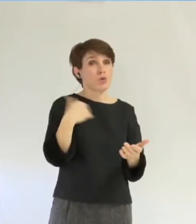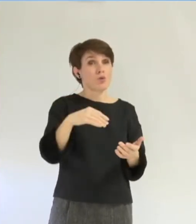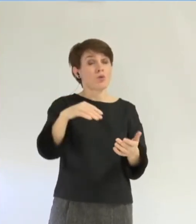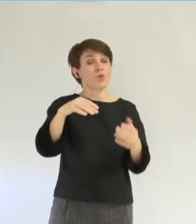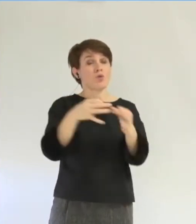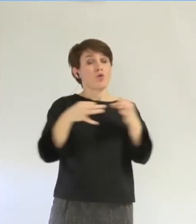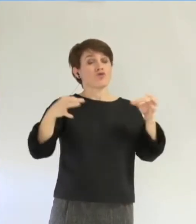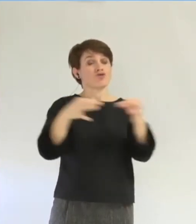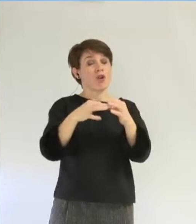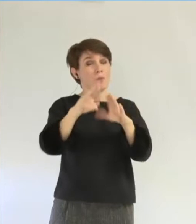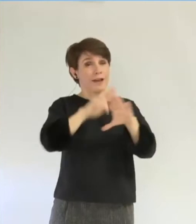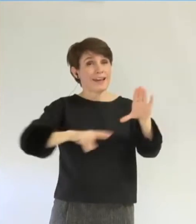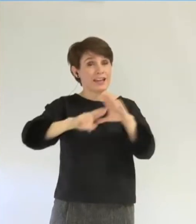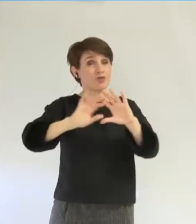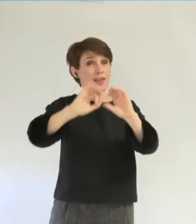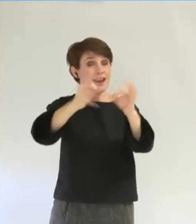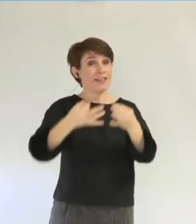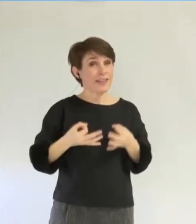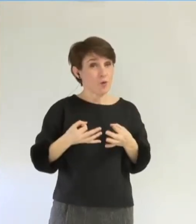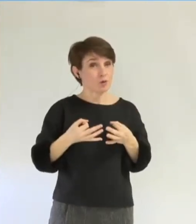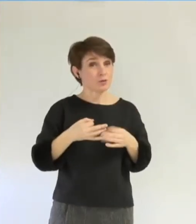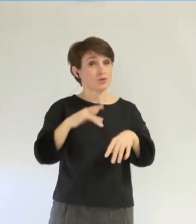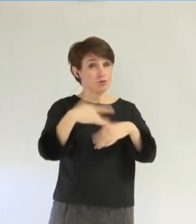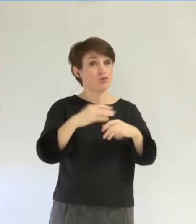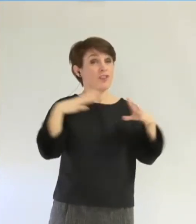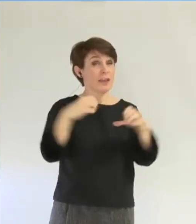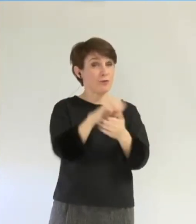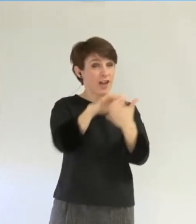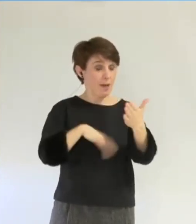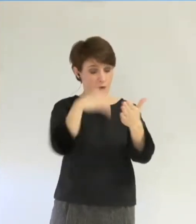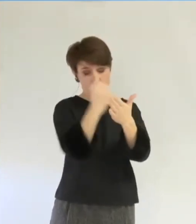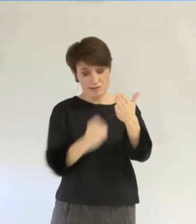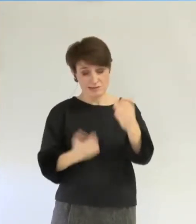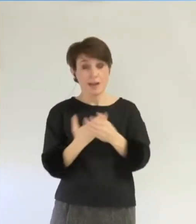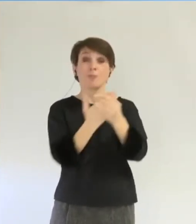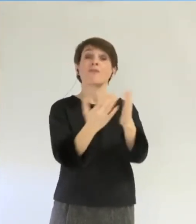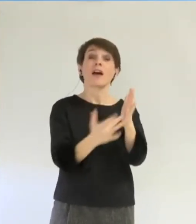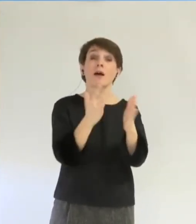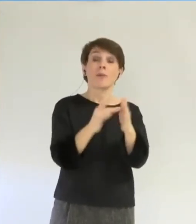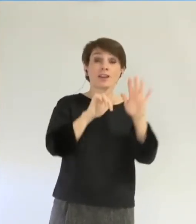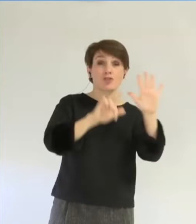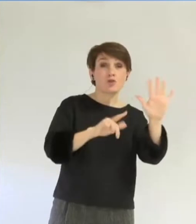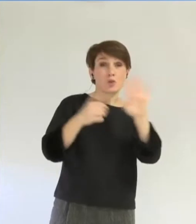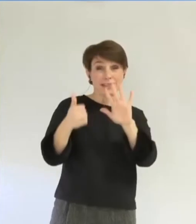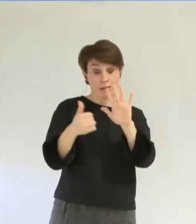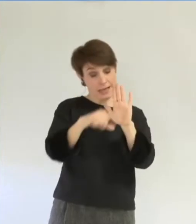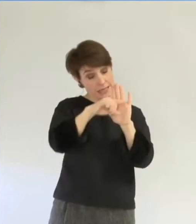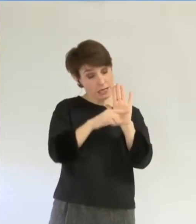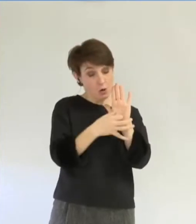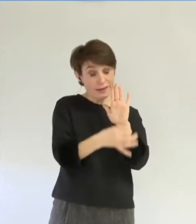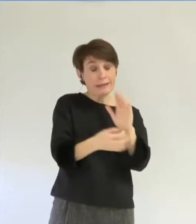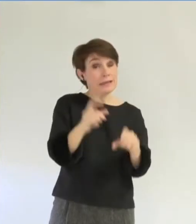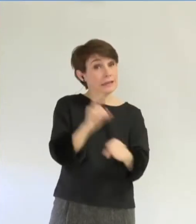comptes a rendu un rapport concernant la commune de Grenoble qui émet, page 76-135, des critiques importantes